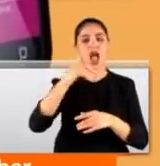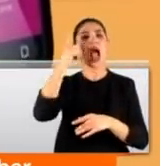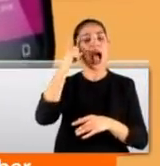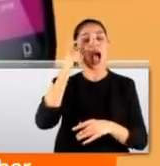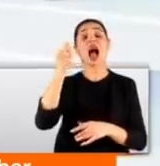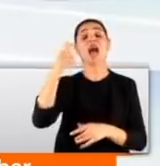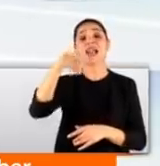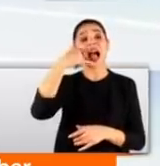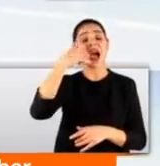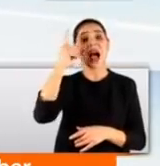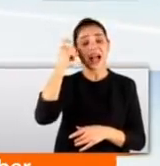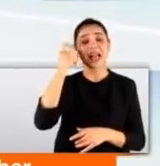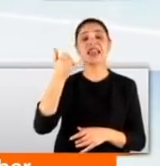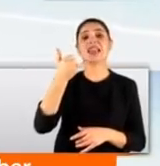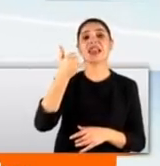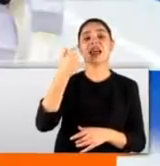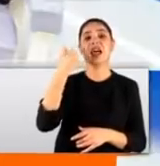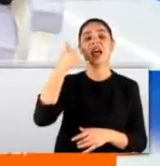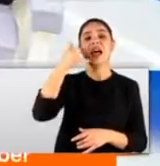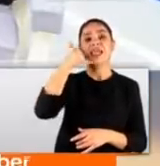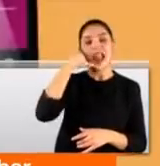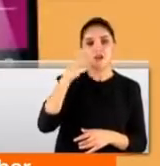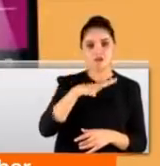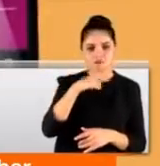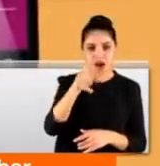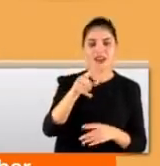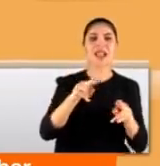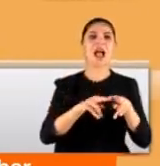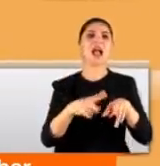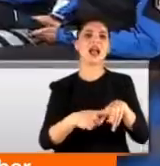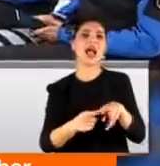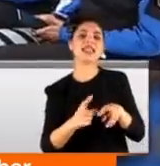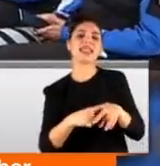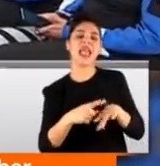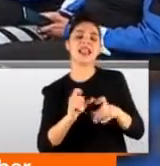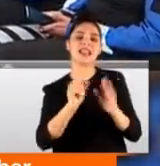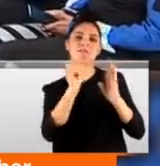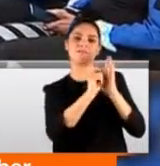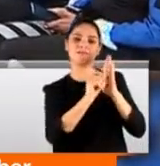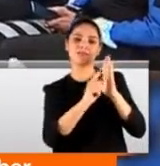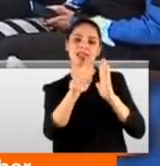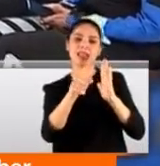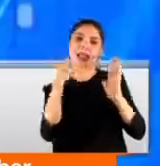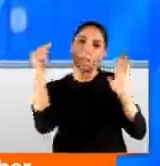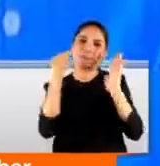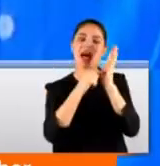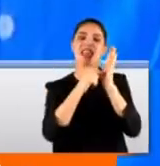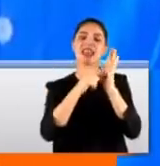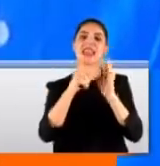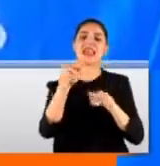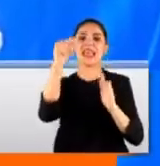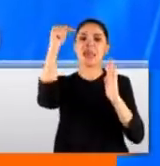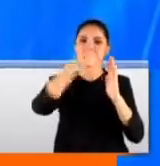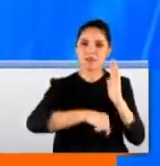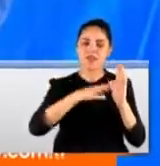telefonların hepsinde var. Uygulamalar kısmından KADES diye yazıyoruz. İndir diyorum. İndir diyoruz. İndim acaba aç değil mi? değilim. Evet.